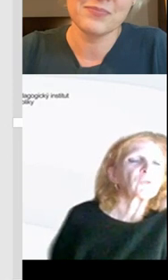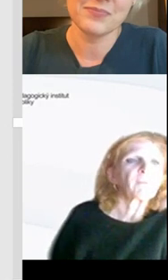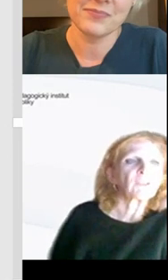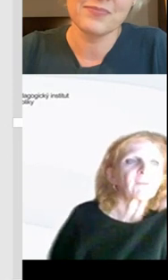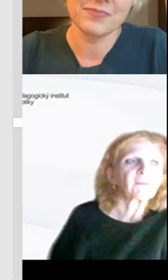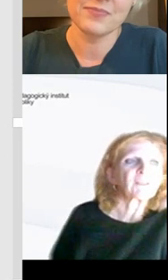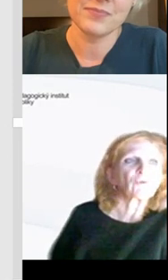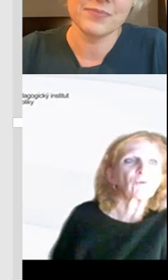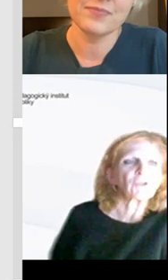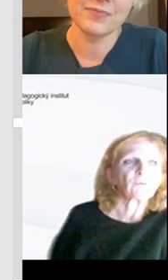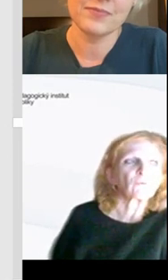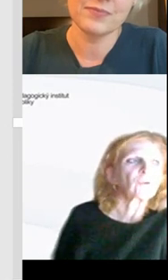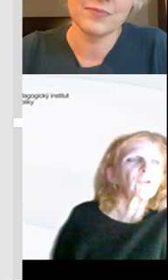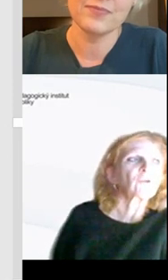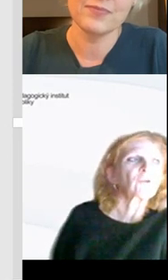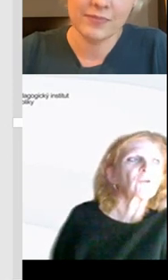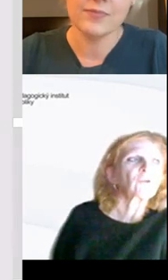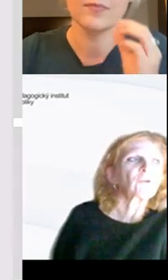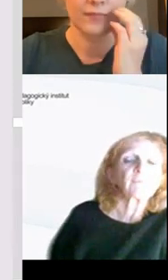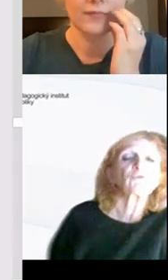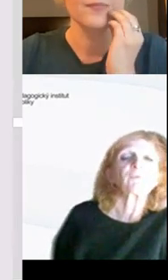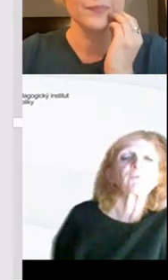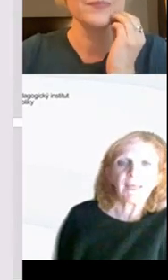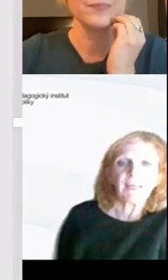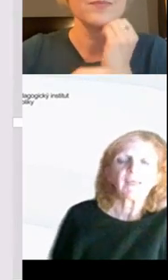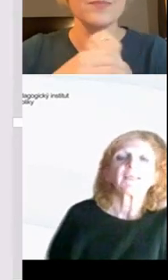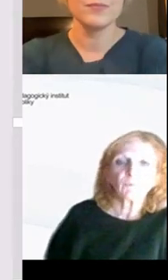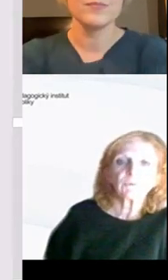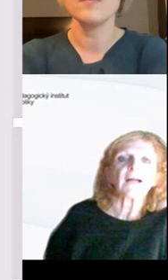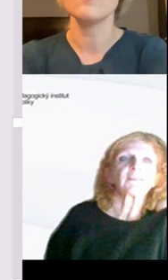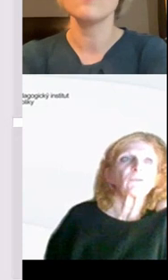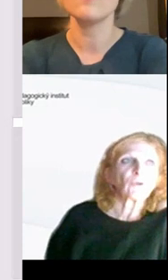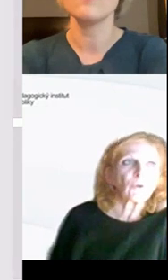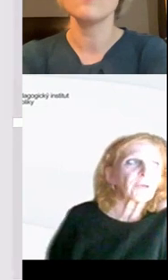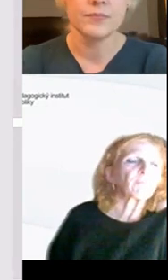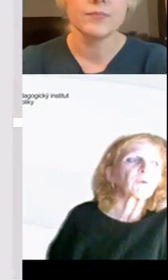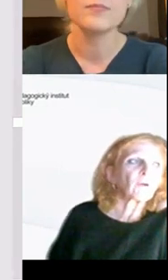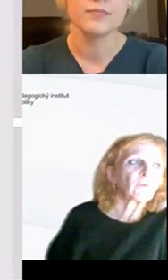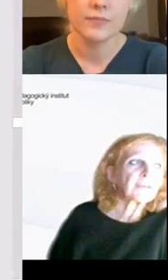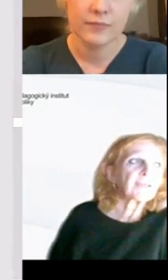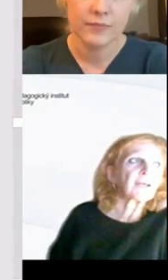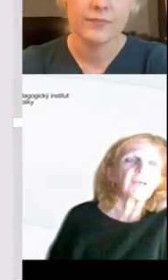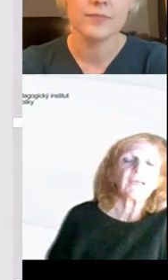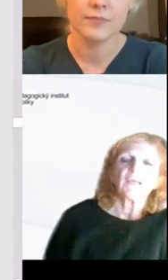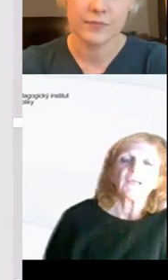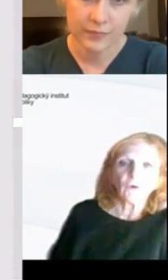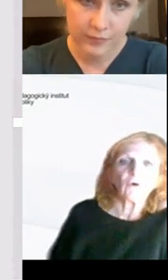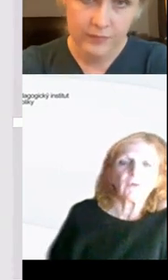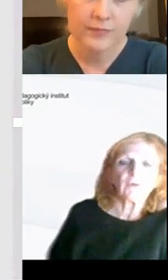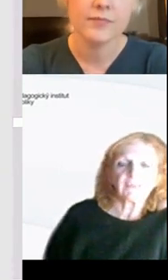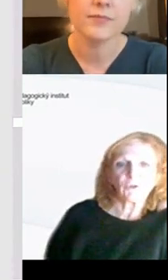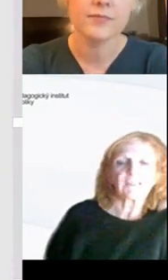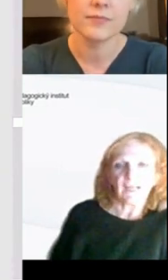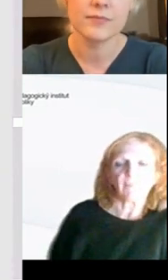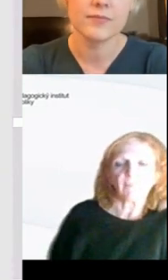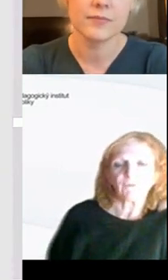technologiím můžeme pracovat vlastně už od začátku školní docházky, ale my tady už myslíme simultánní rozhovory, modelové dialogy, to,